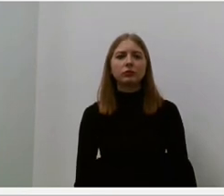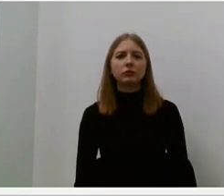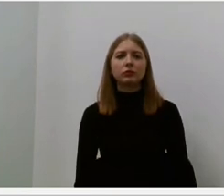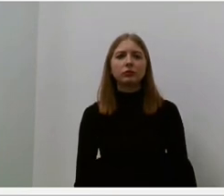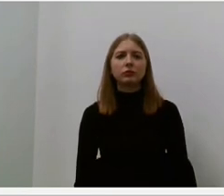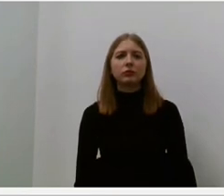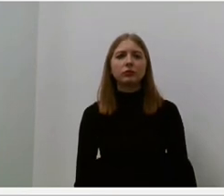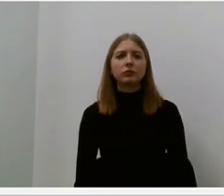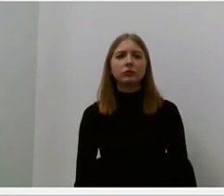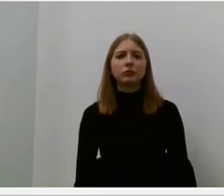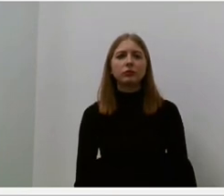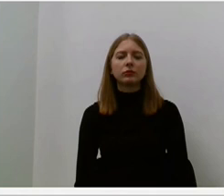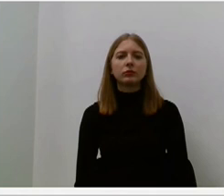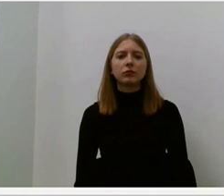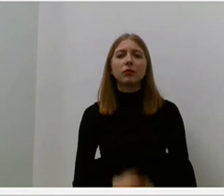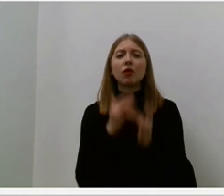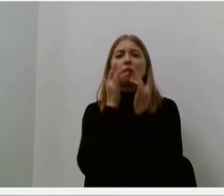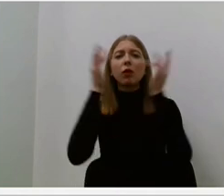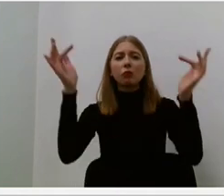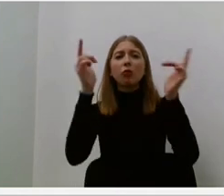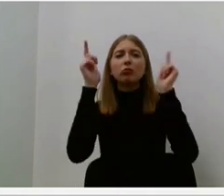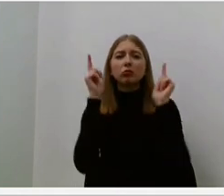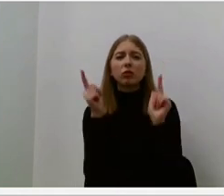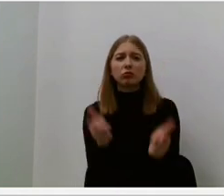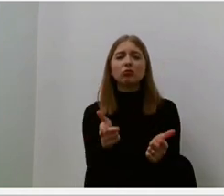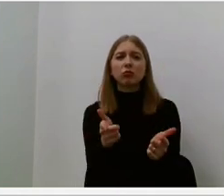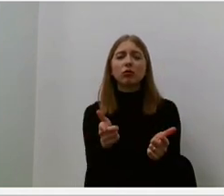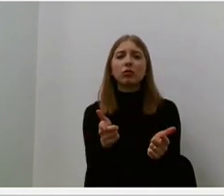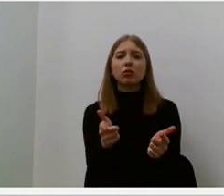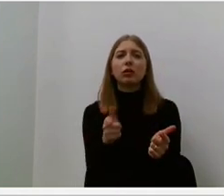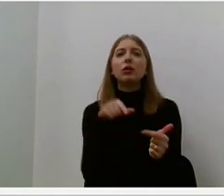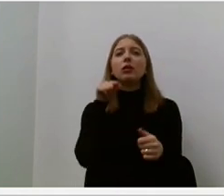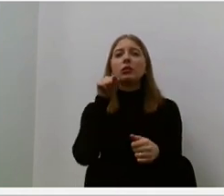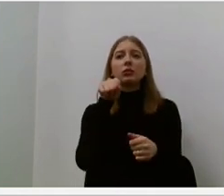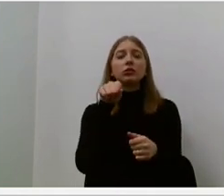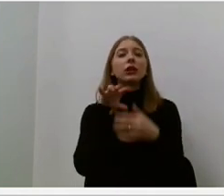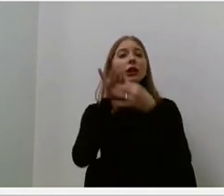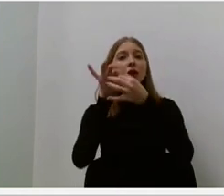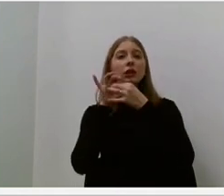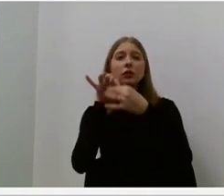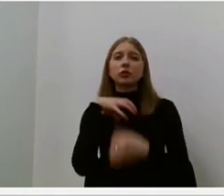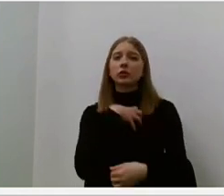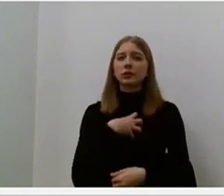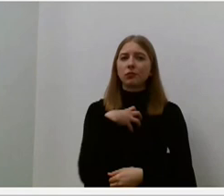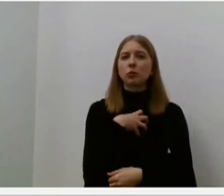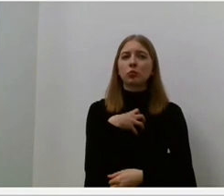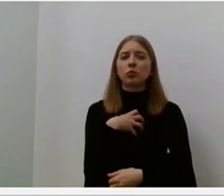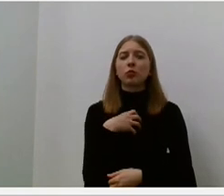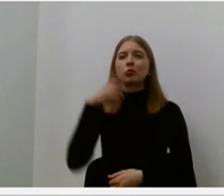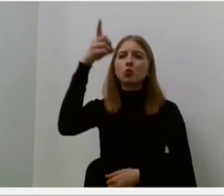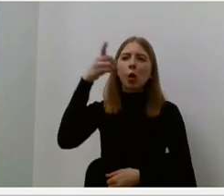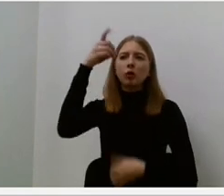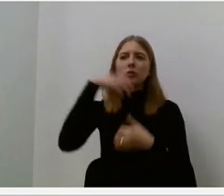atverti, koks gildus būna tokio pobūdžio ryšys, ryšys per nuotolį. Tai yra